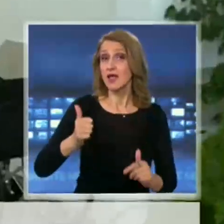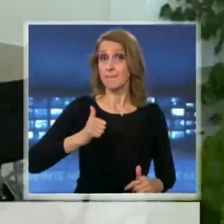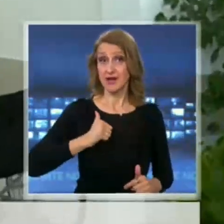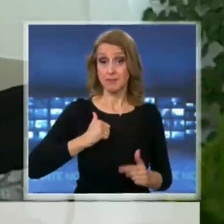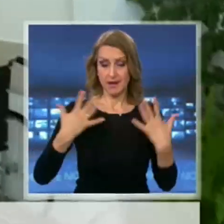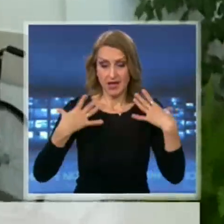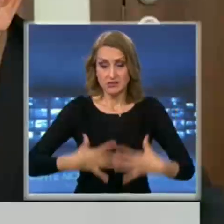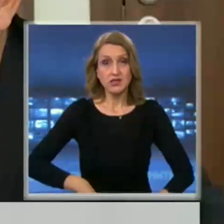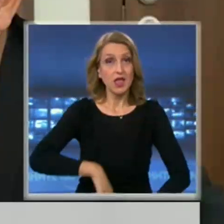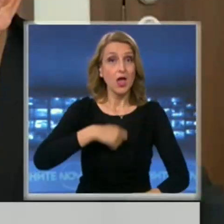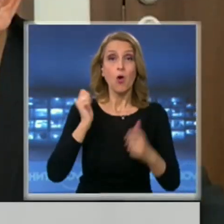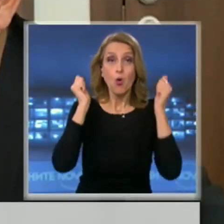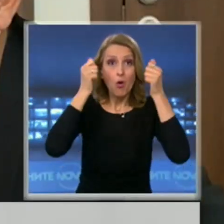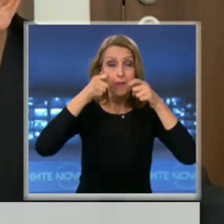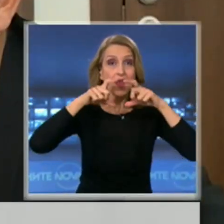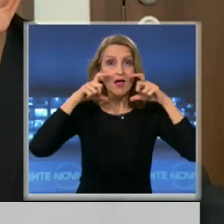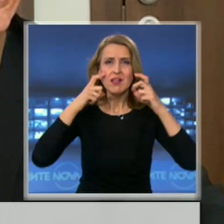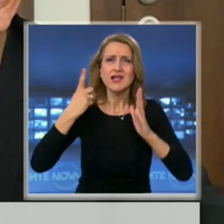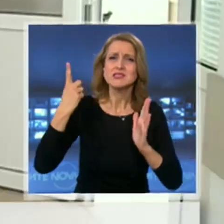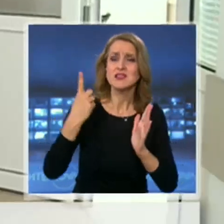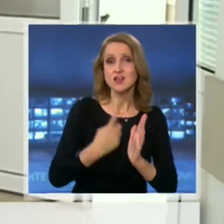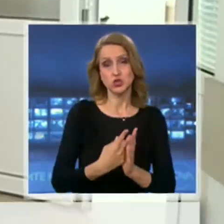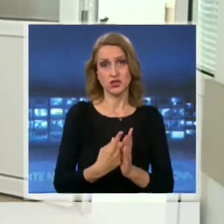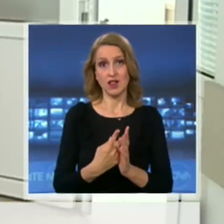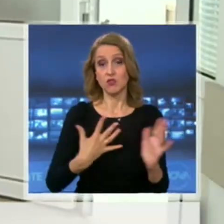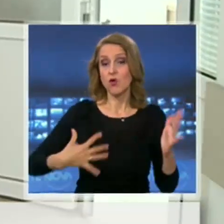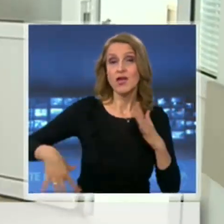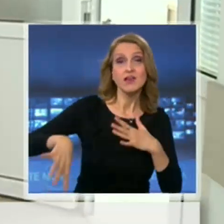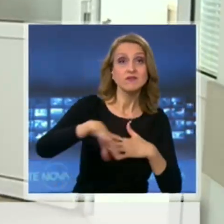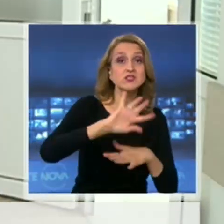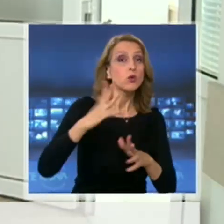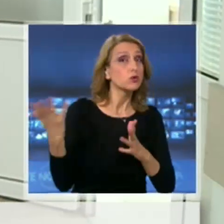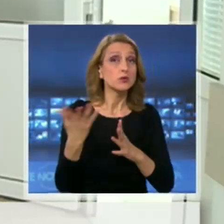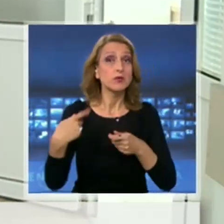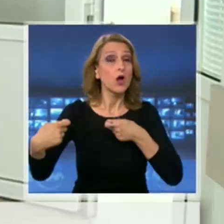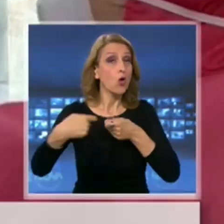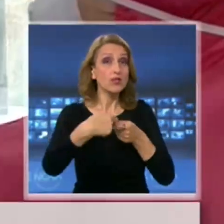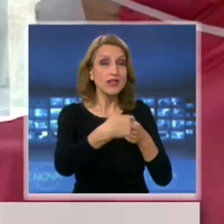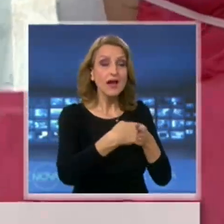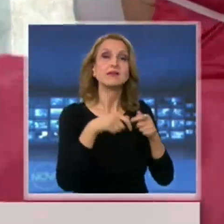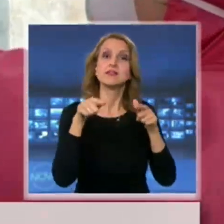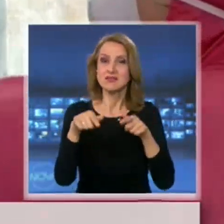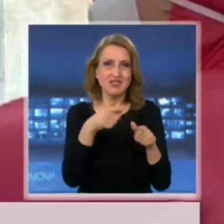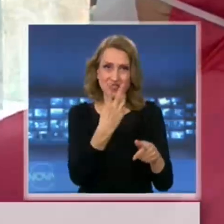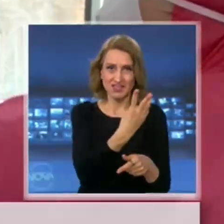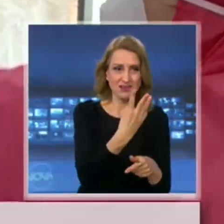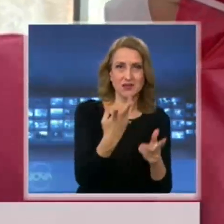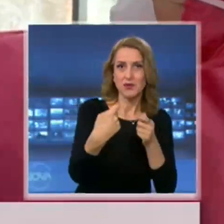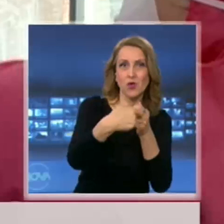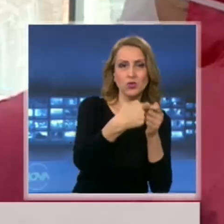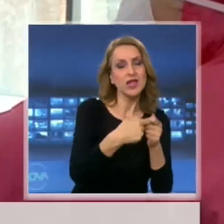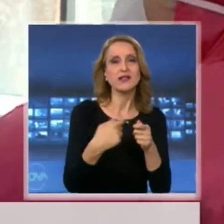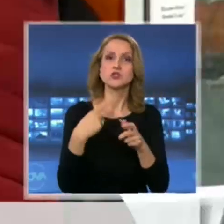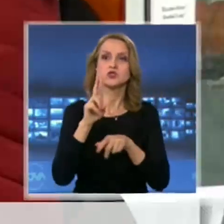облекла е задължение. Всички с които са били контактни сега ще бъдат издирени и поставени под наблюдение.